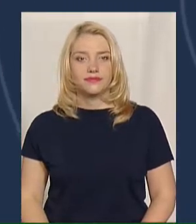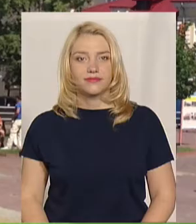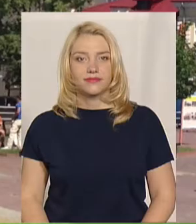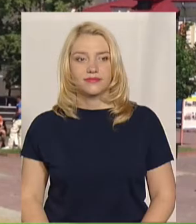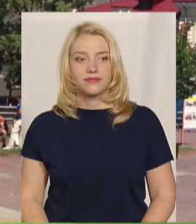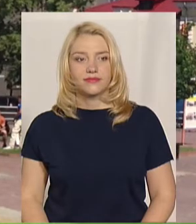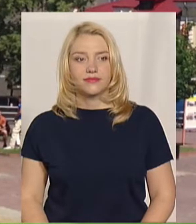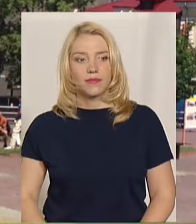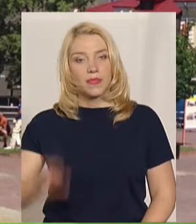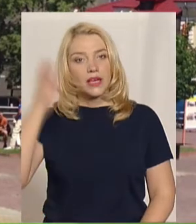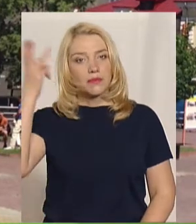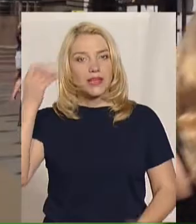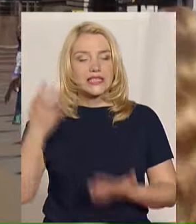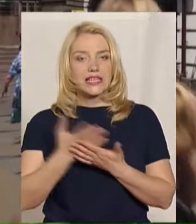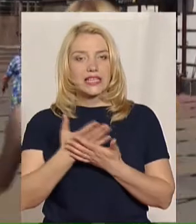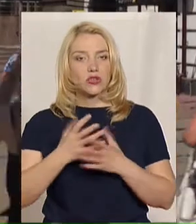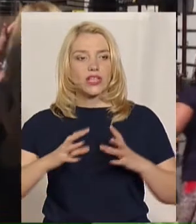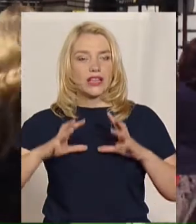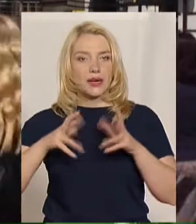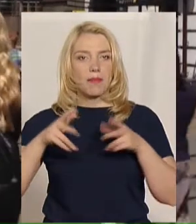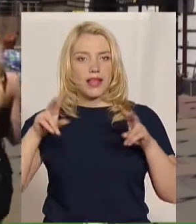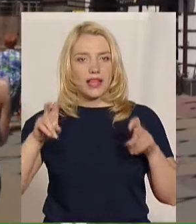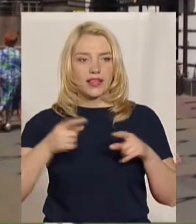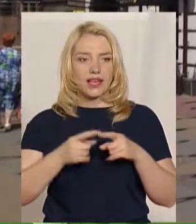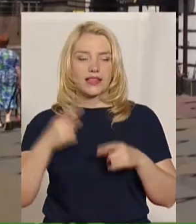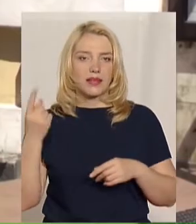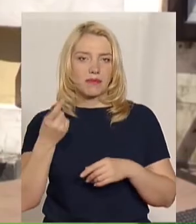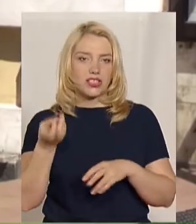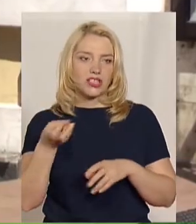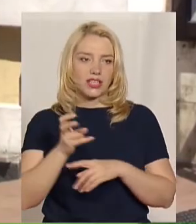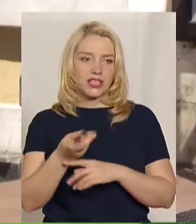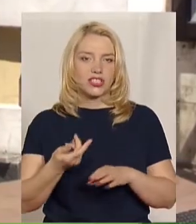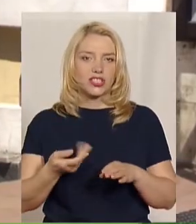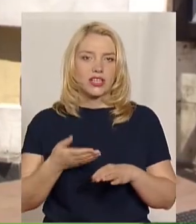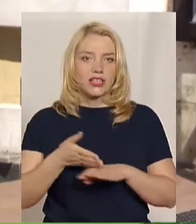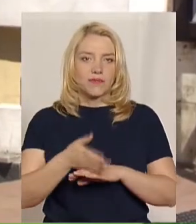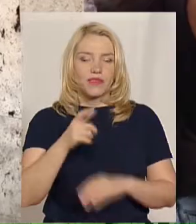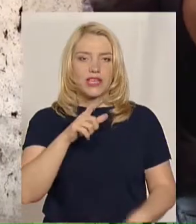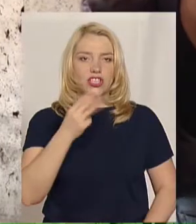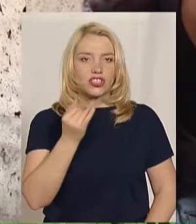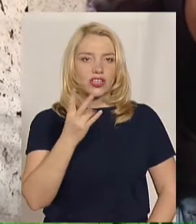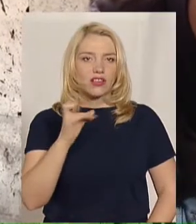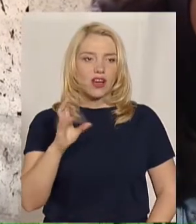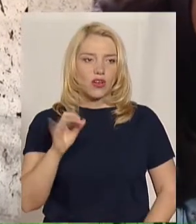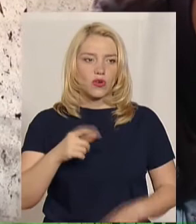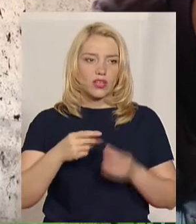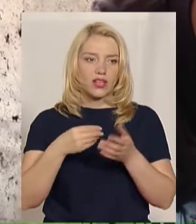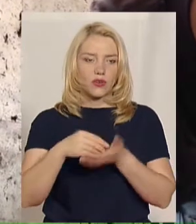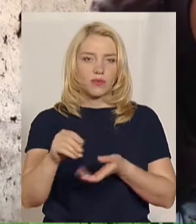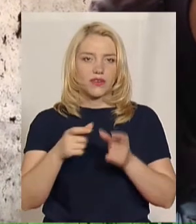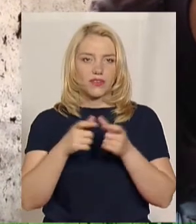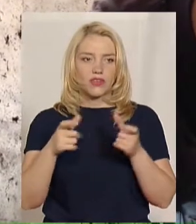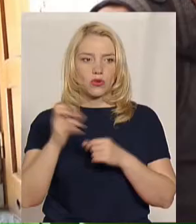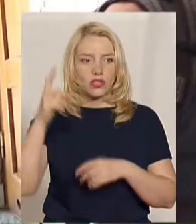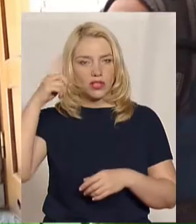В Хмельницький кінотеатр «Планета» прийшов перший глядач після відкриття Олександр Шенкарук. Чоловік придбав квиток на мультфільм, каже, на сеанс